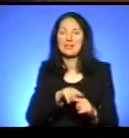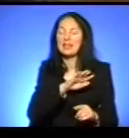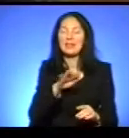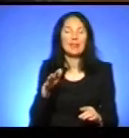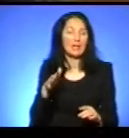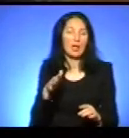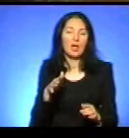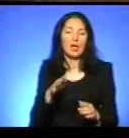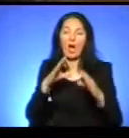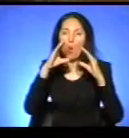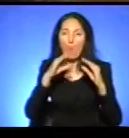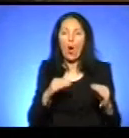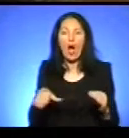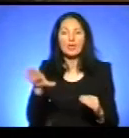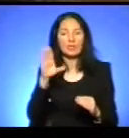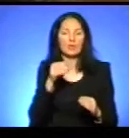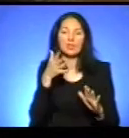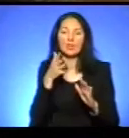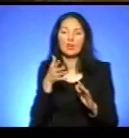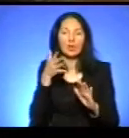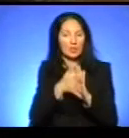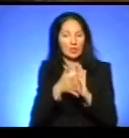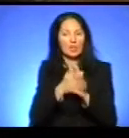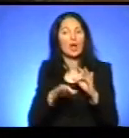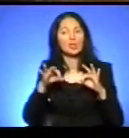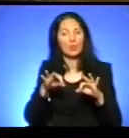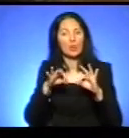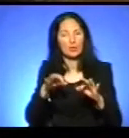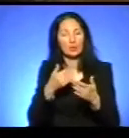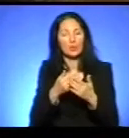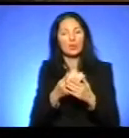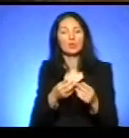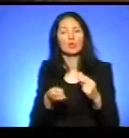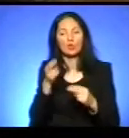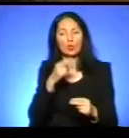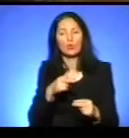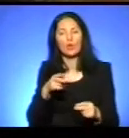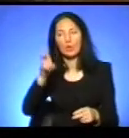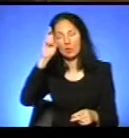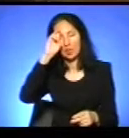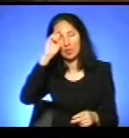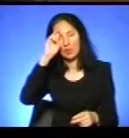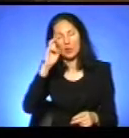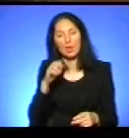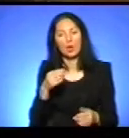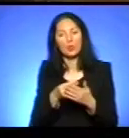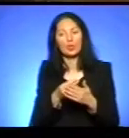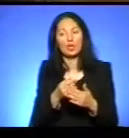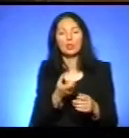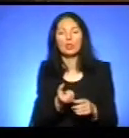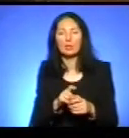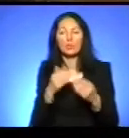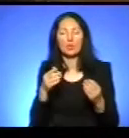відшкодування і не покриває всі відшкодування. Наприклад, відшкодування з державного бюджету, найбільше було у 2015